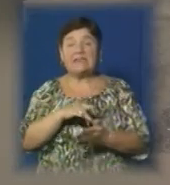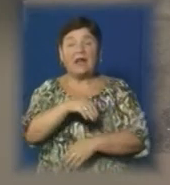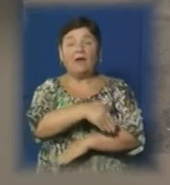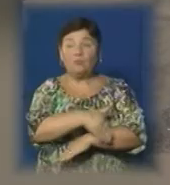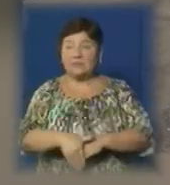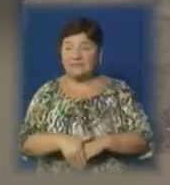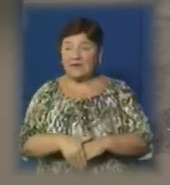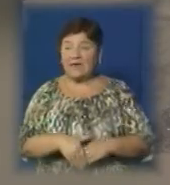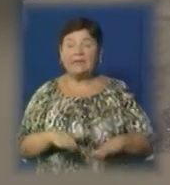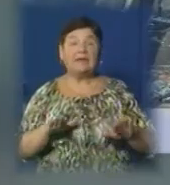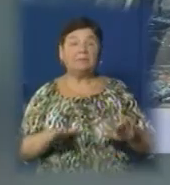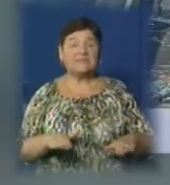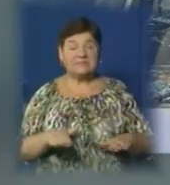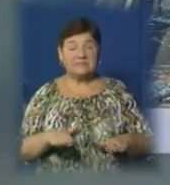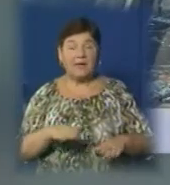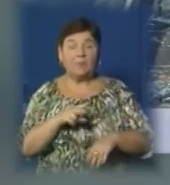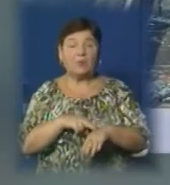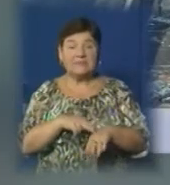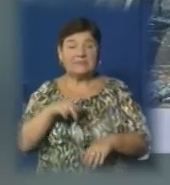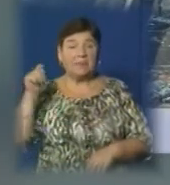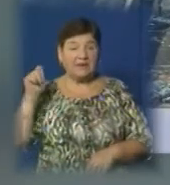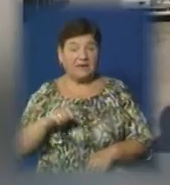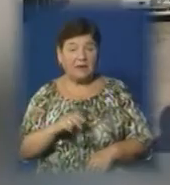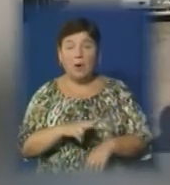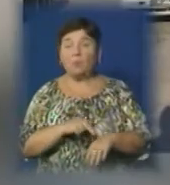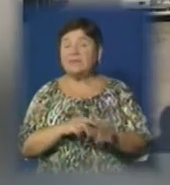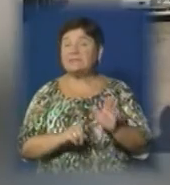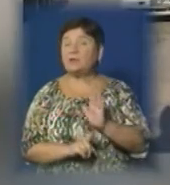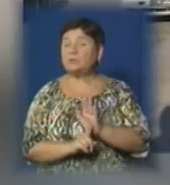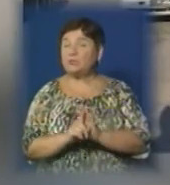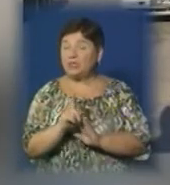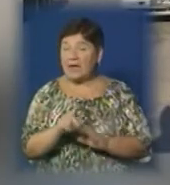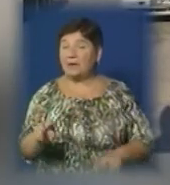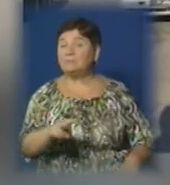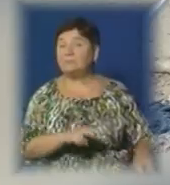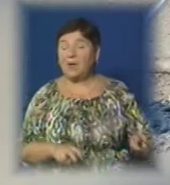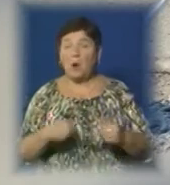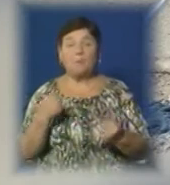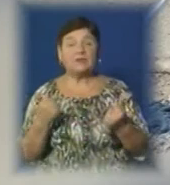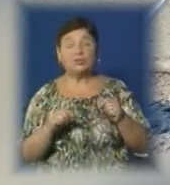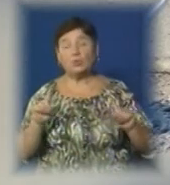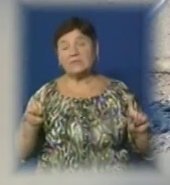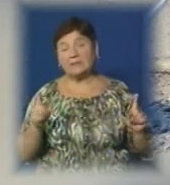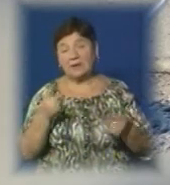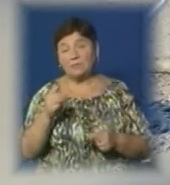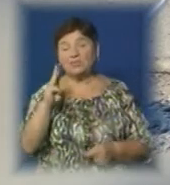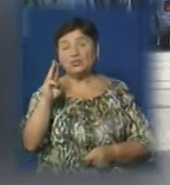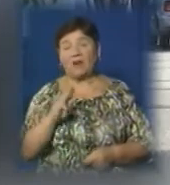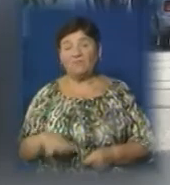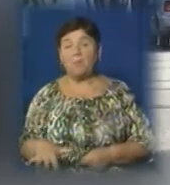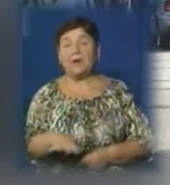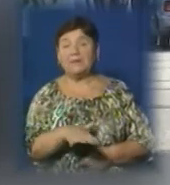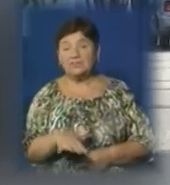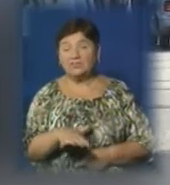На місце події прибула слідчо-оперативна група. За даним фактом, поліція розпочала кримінальне провадження. Машину затримано на штрафмайданчик.